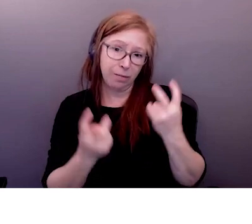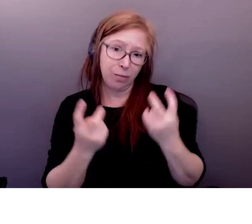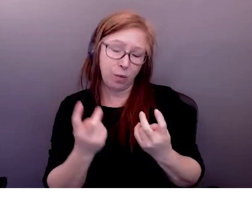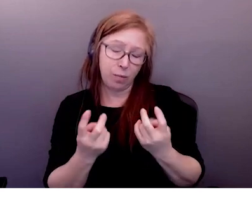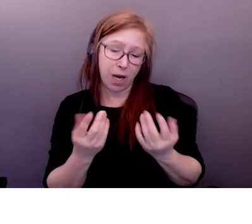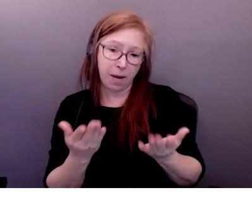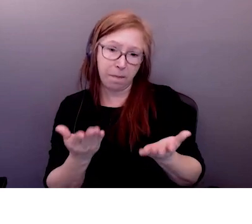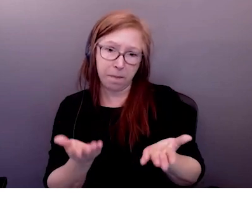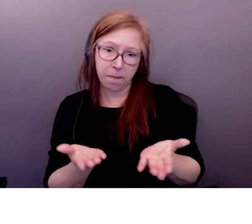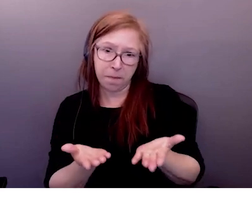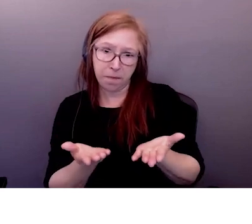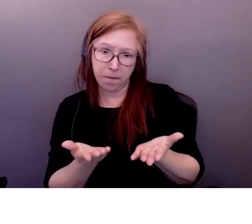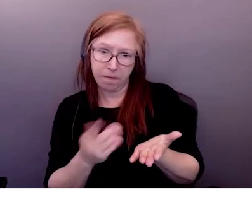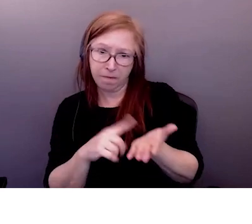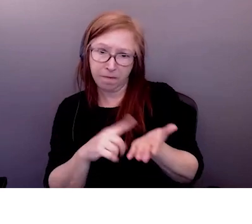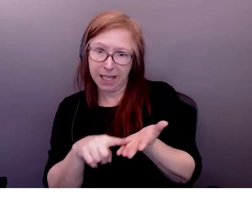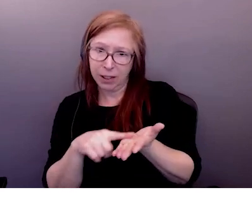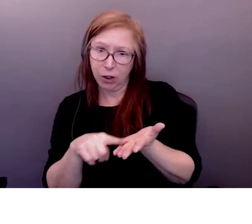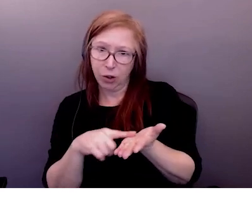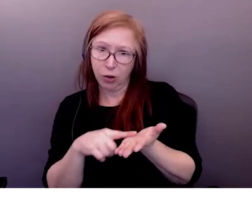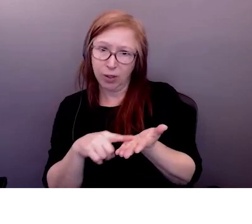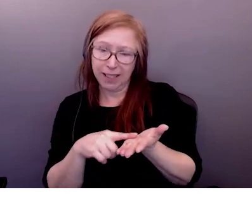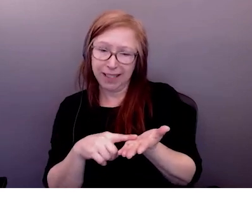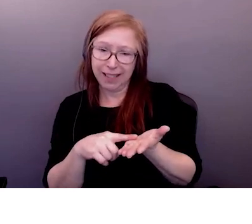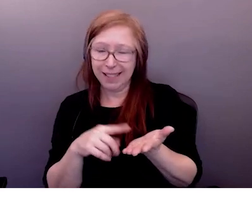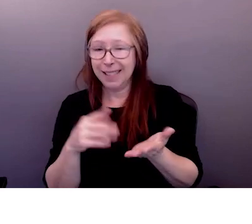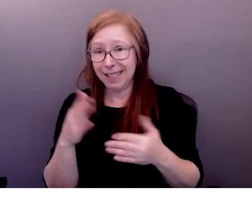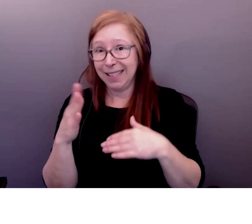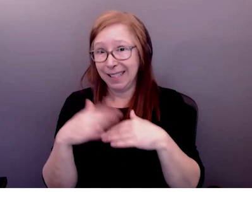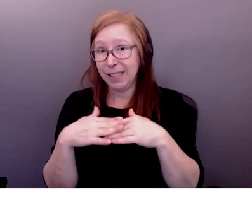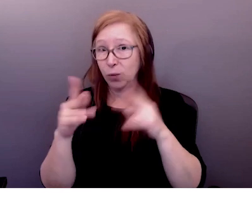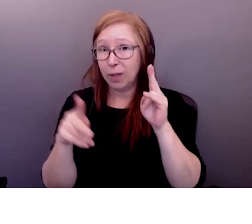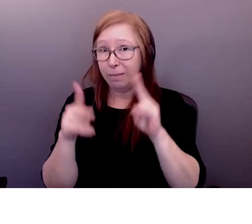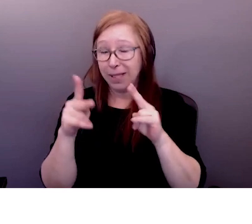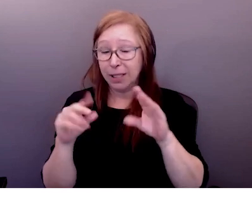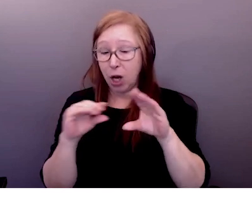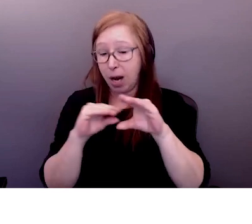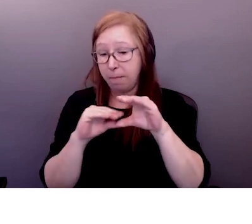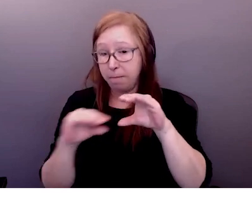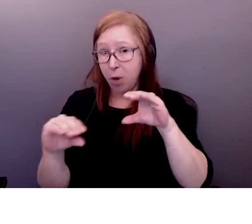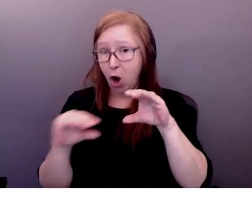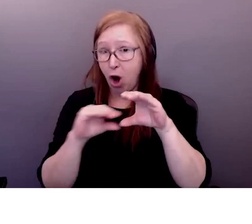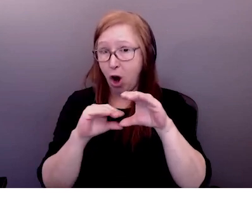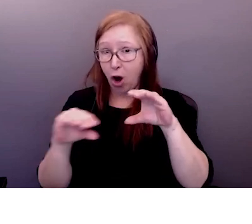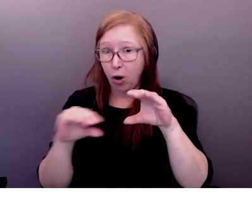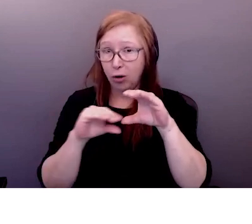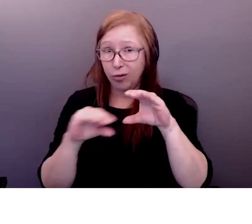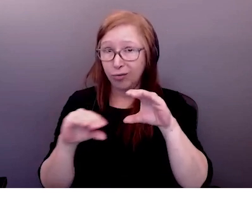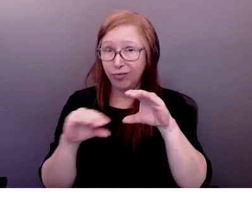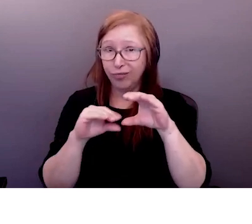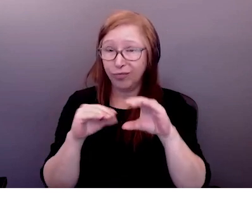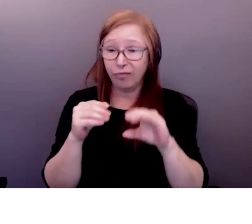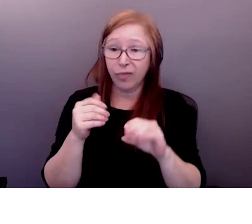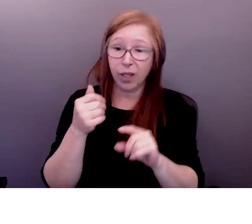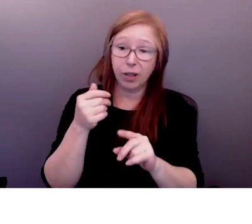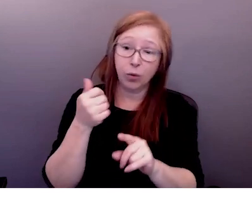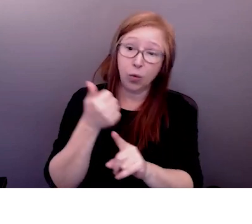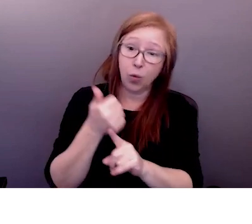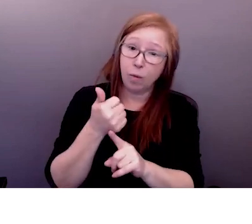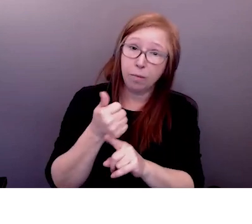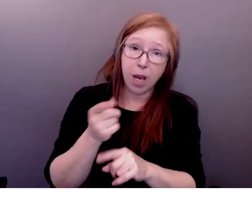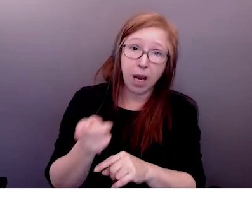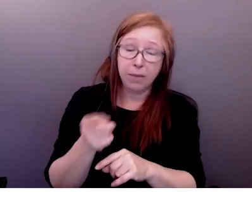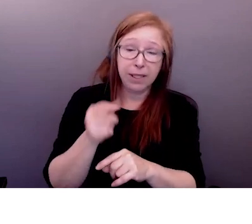n'avons pas donc de termes qui sont en lien avec le revers de cette médaille